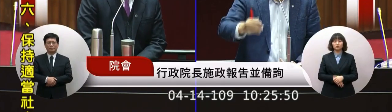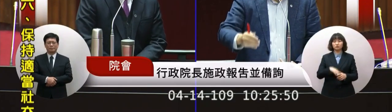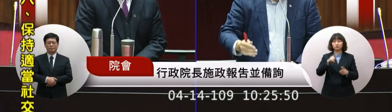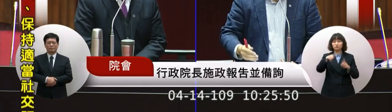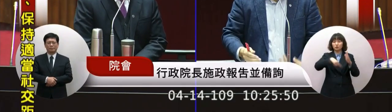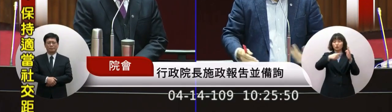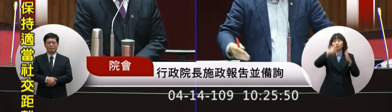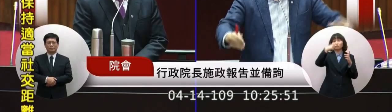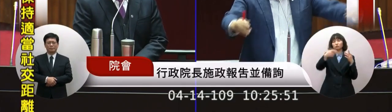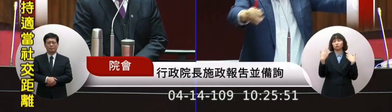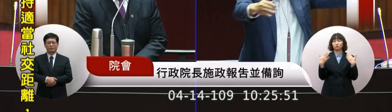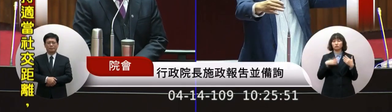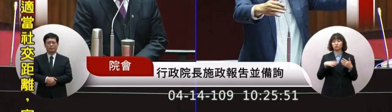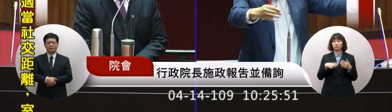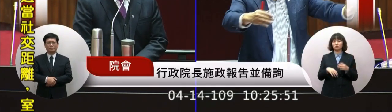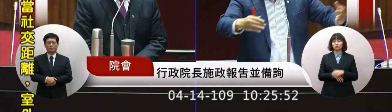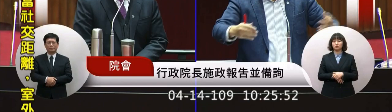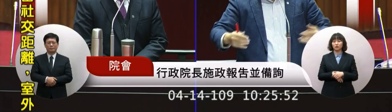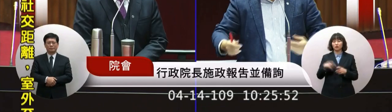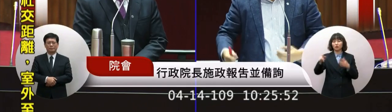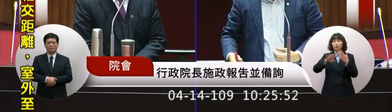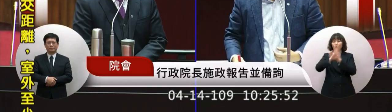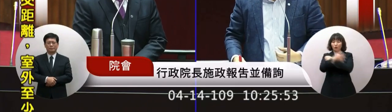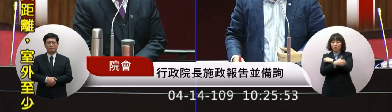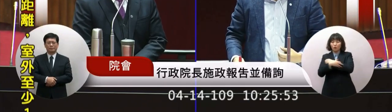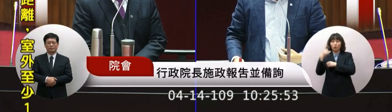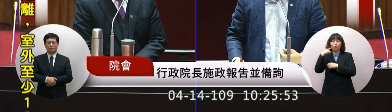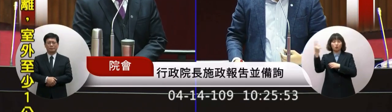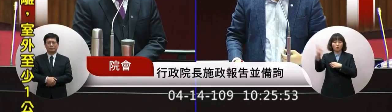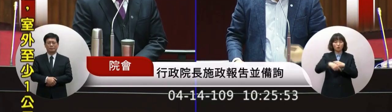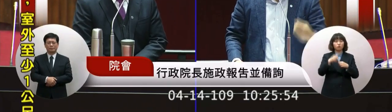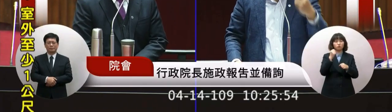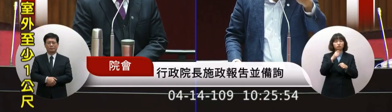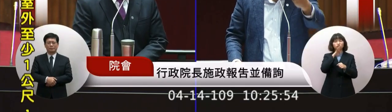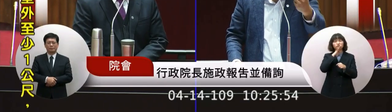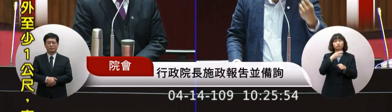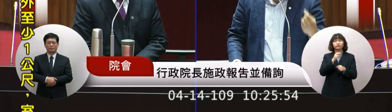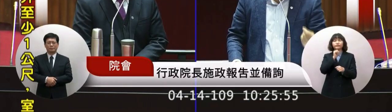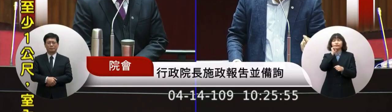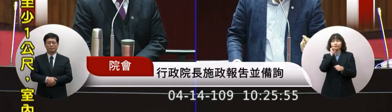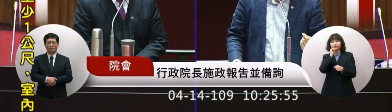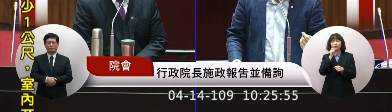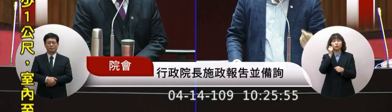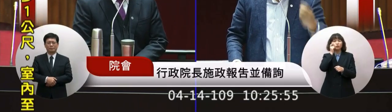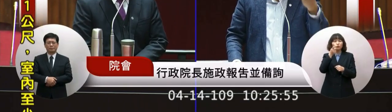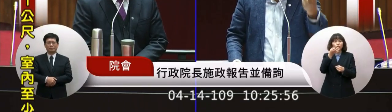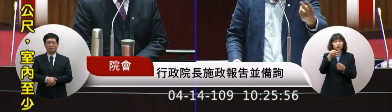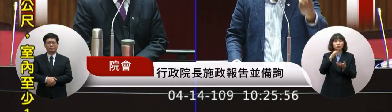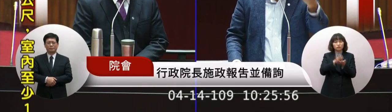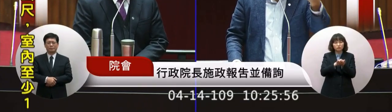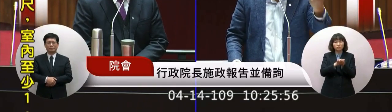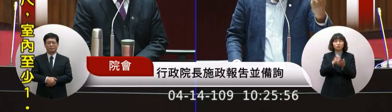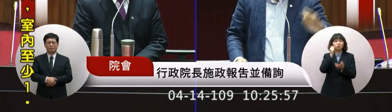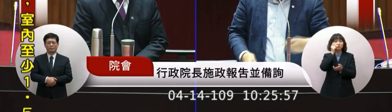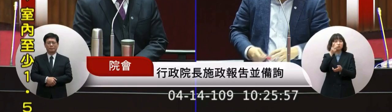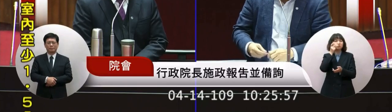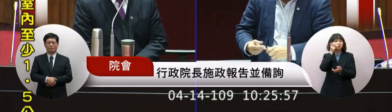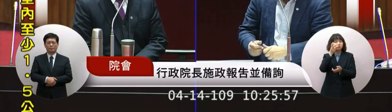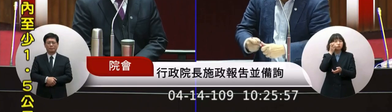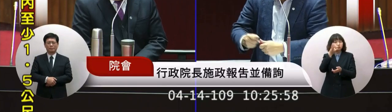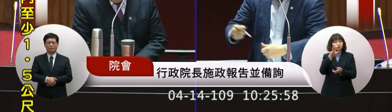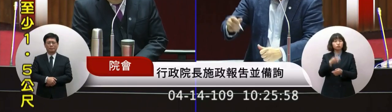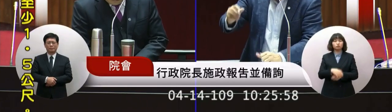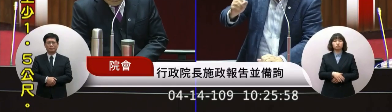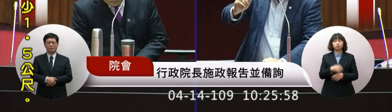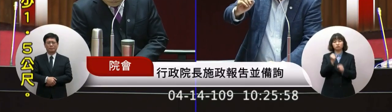印章就想清楚外籍的漁工來有時候艱苦嗎就一個月就選了還會做兩個月做三個月